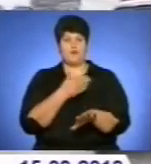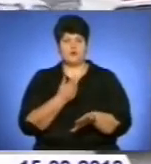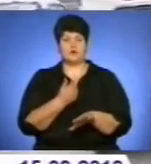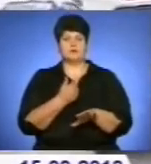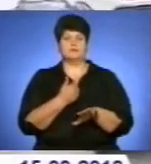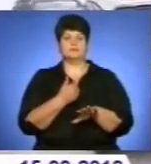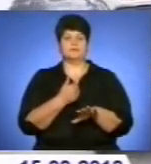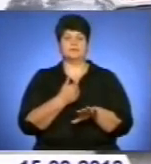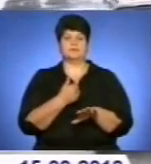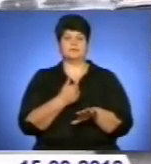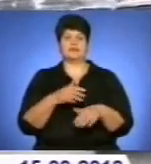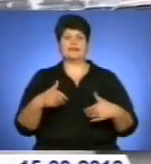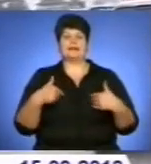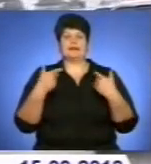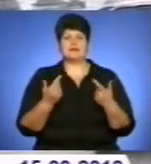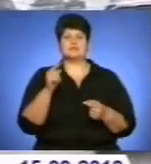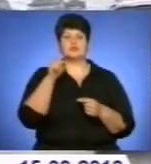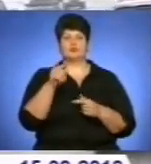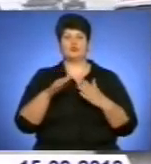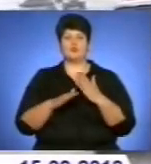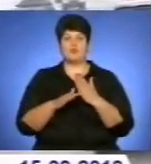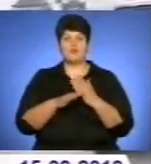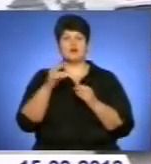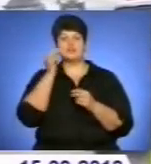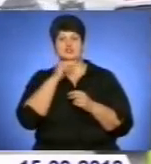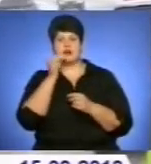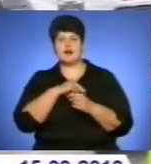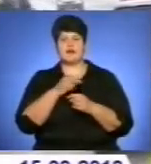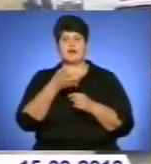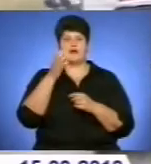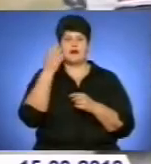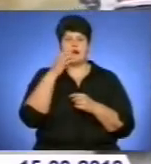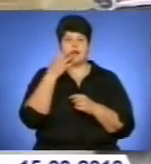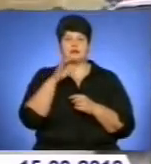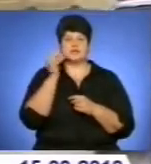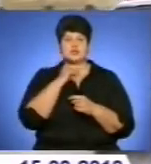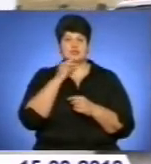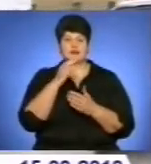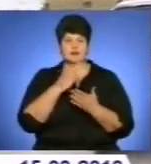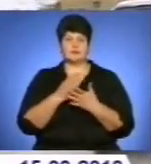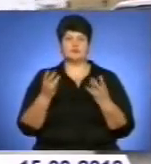надати допомогу, для того, щоб він закінчив нам поворот лівий чи правий, якщо